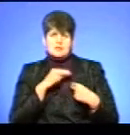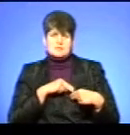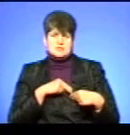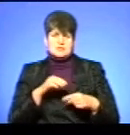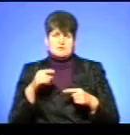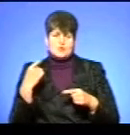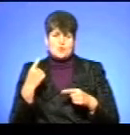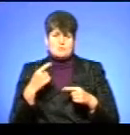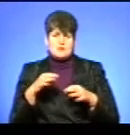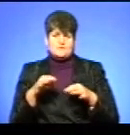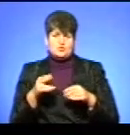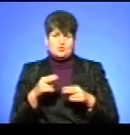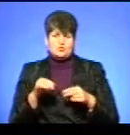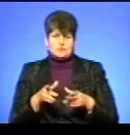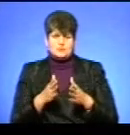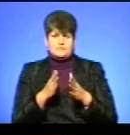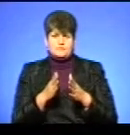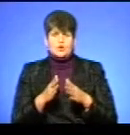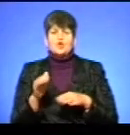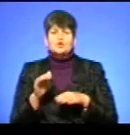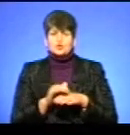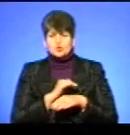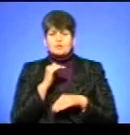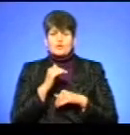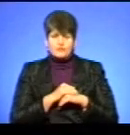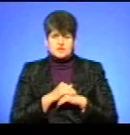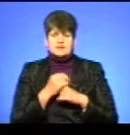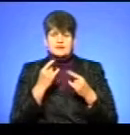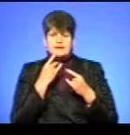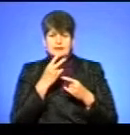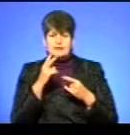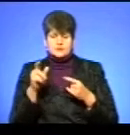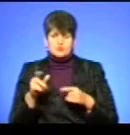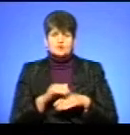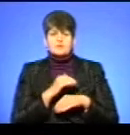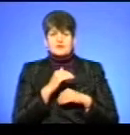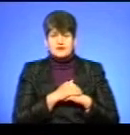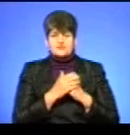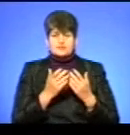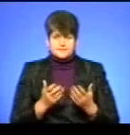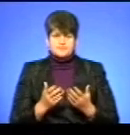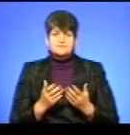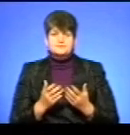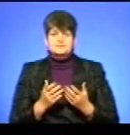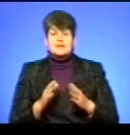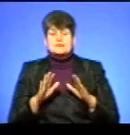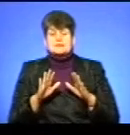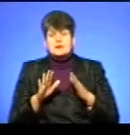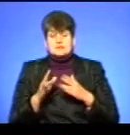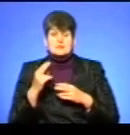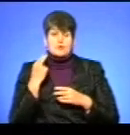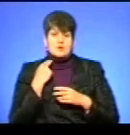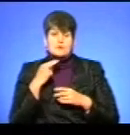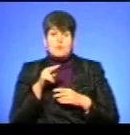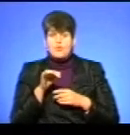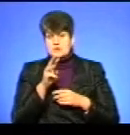Облафтодору? Доброго вечора, шановні телеглядачі, добрий вечір, ведуча, добрий вечір, пане Андрію. Склалася заборгованість по